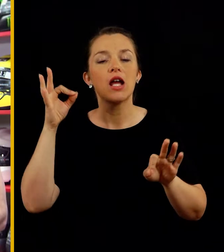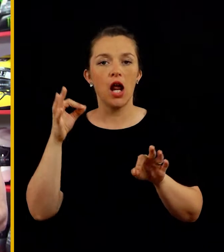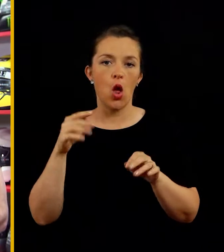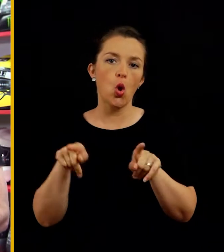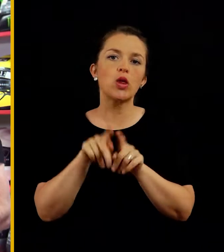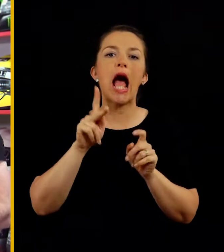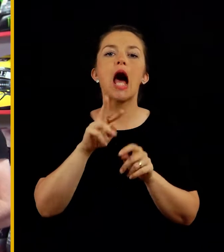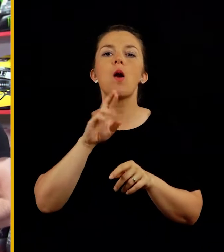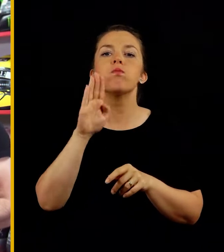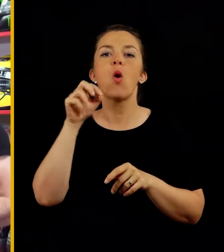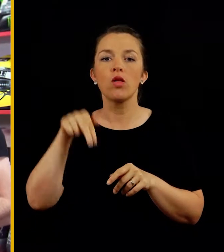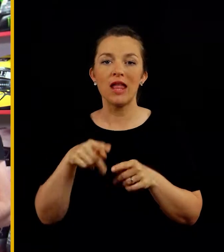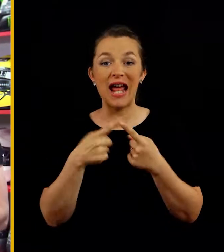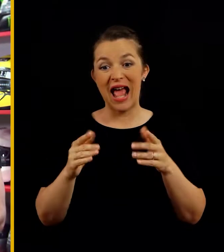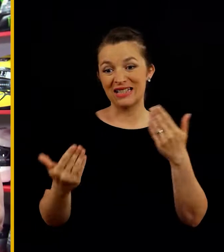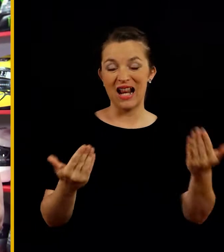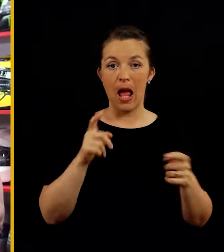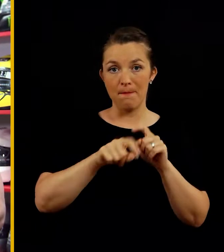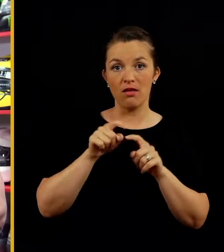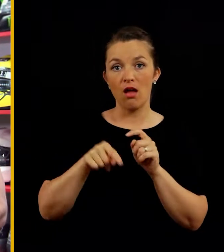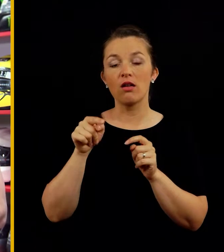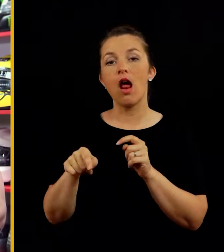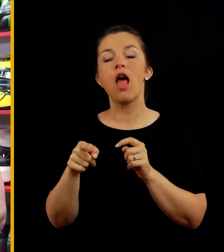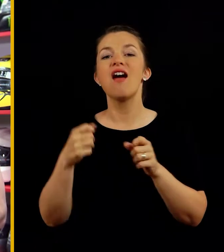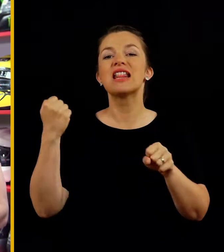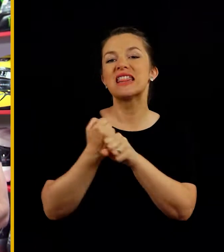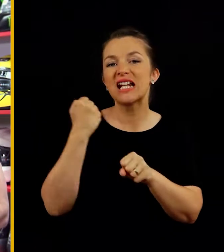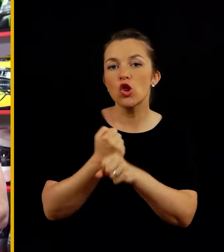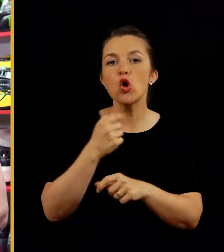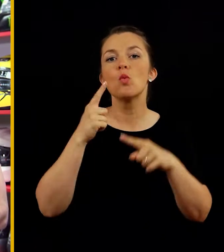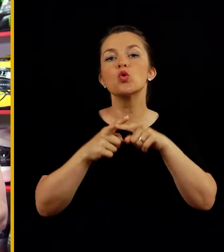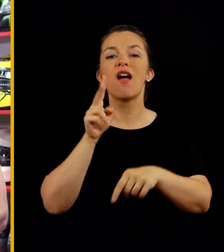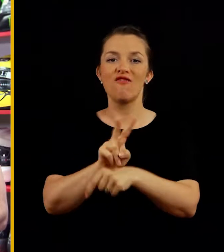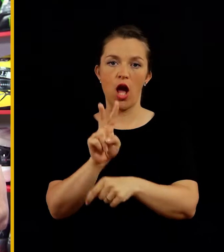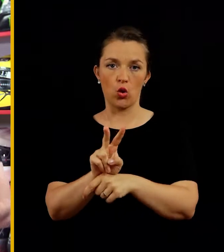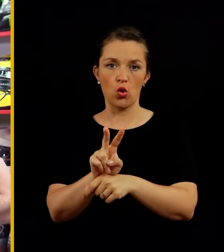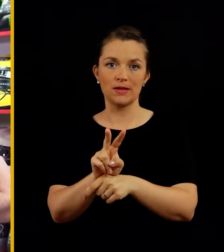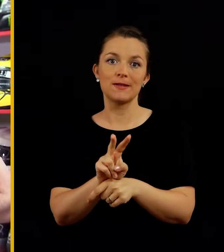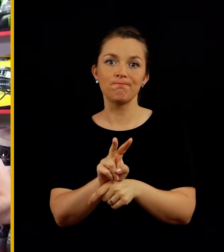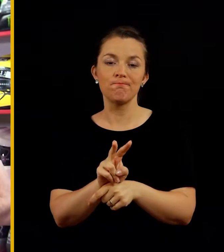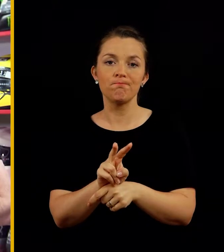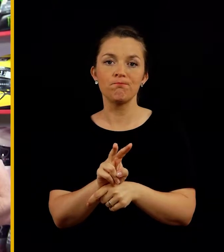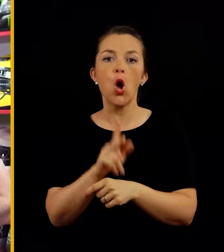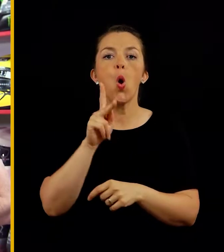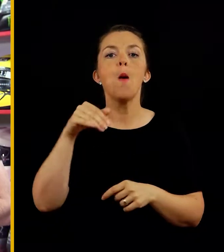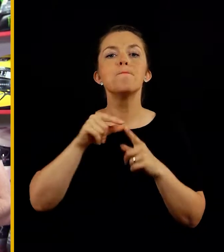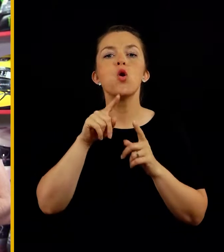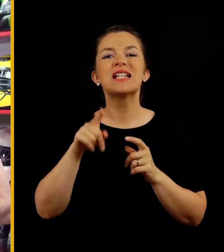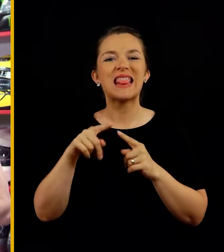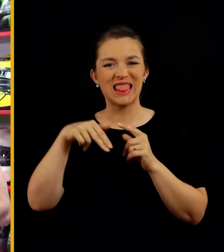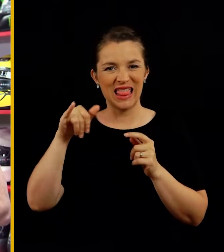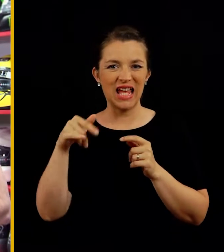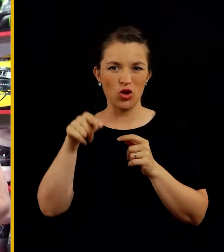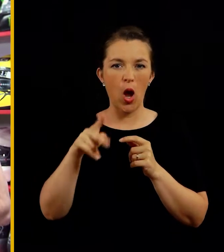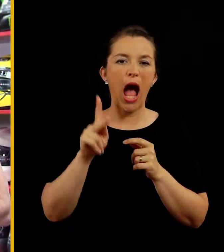vlakna kevlar karbon. Razlika med temi materijali je definitivno v trnosti oziroma v varnosti. Kompozitni